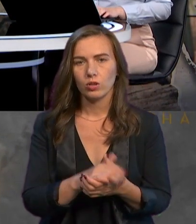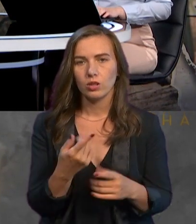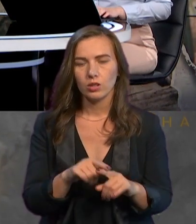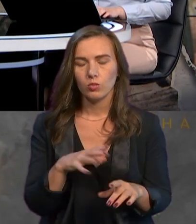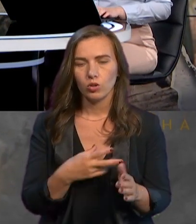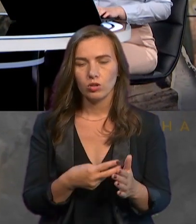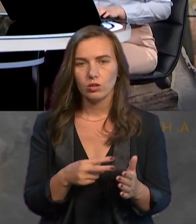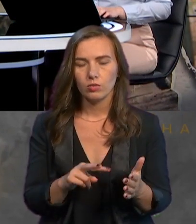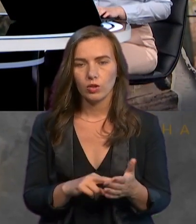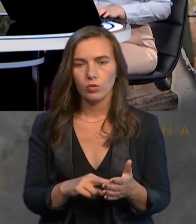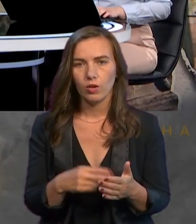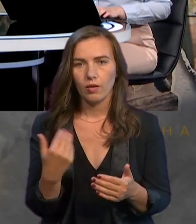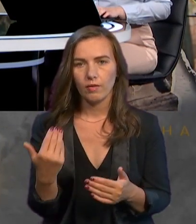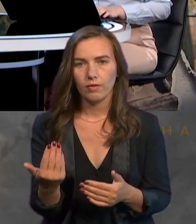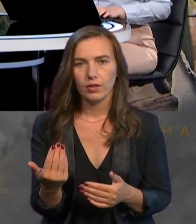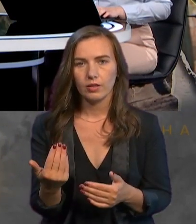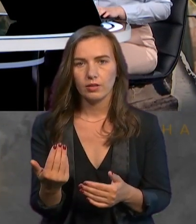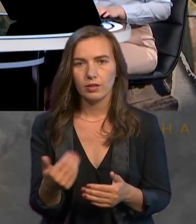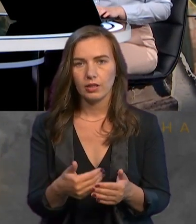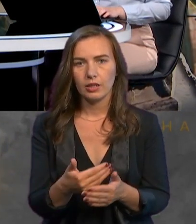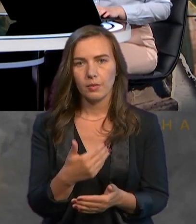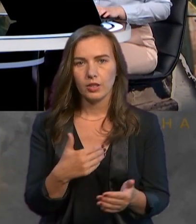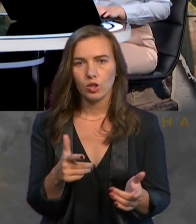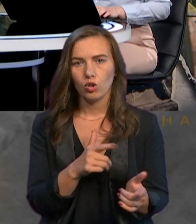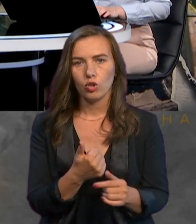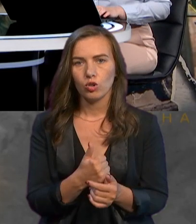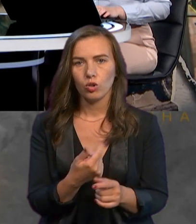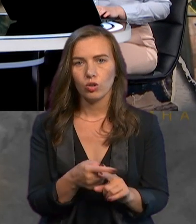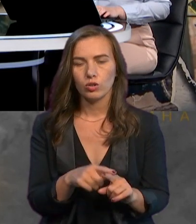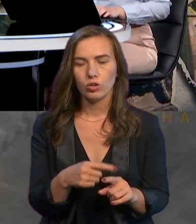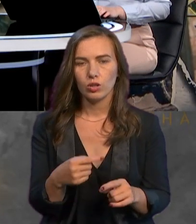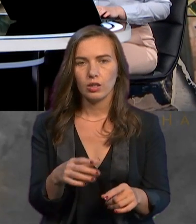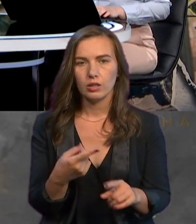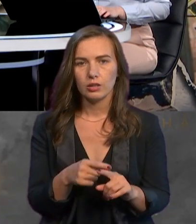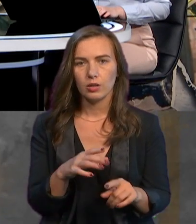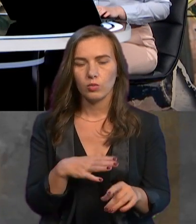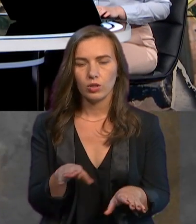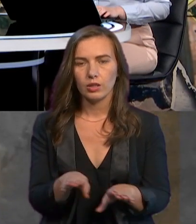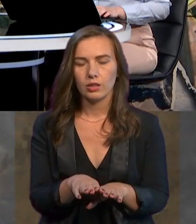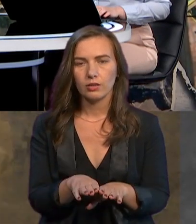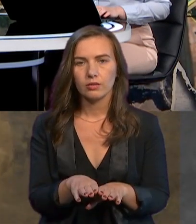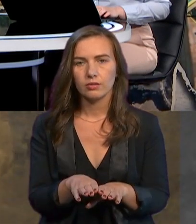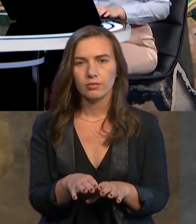сплановано? Тобто Ви наперед готувалися до цього? Чи це була якась така спонтанна акція?